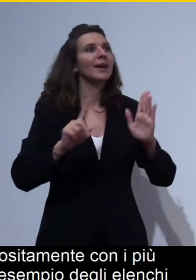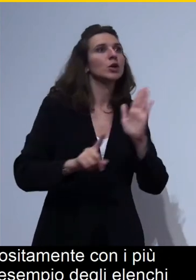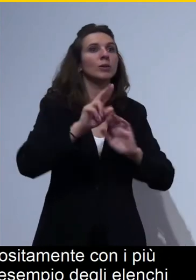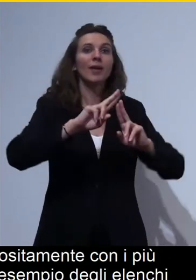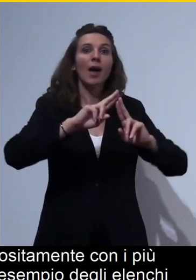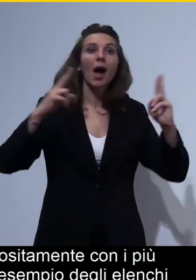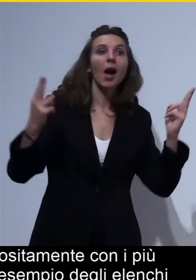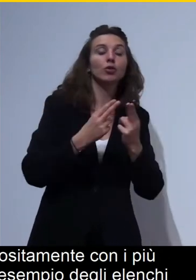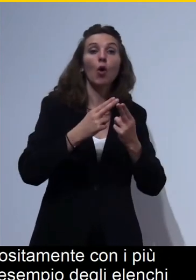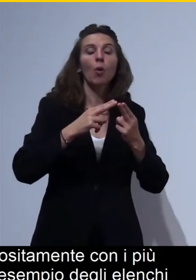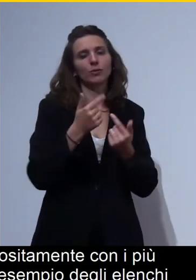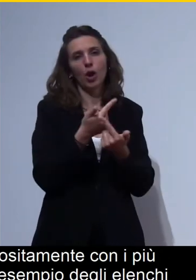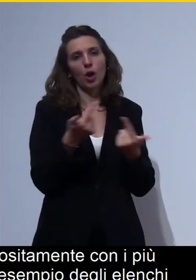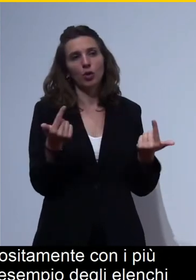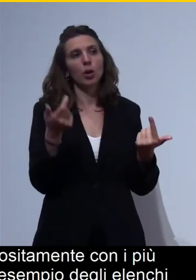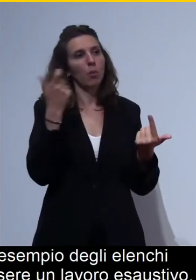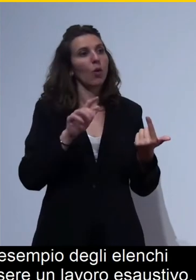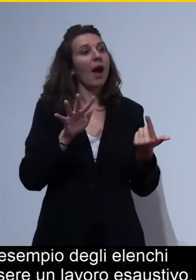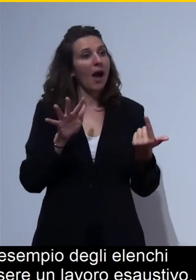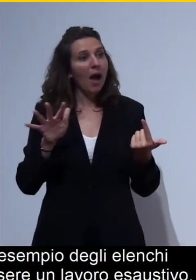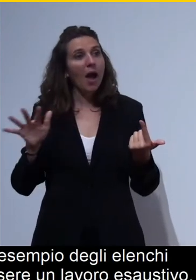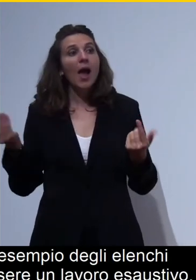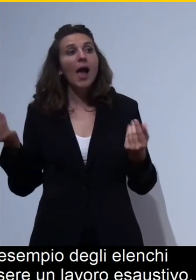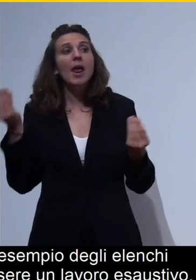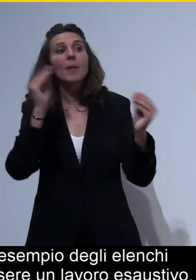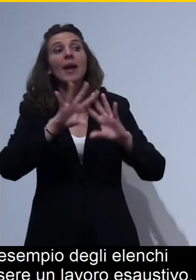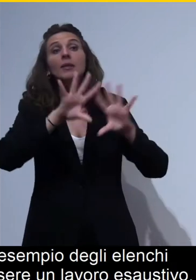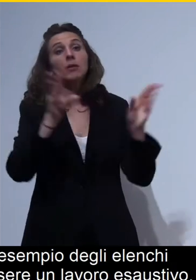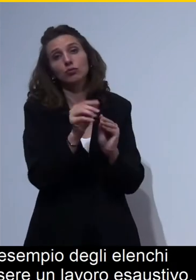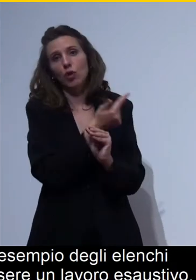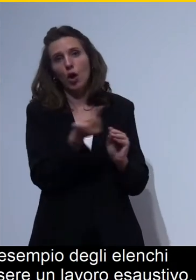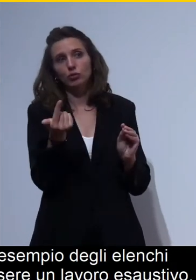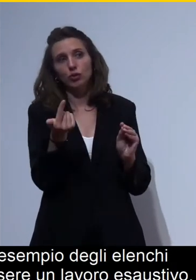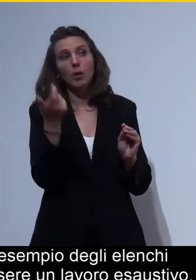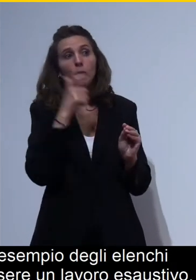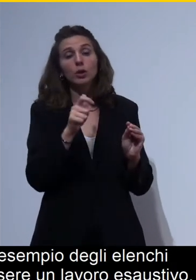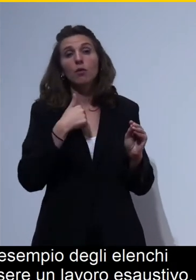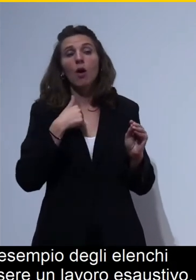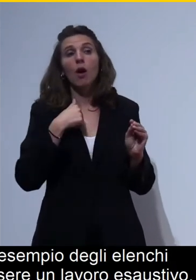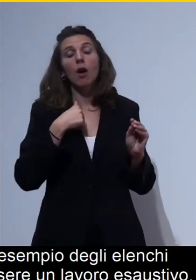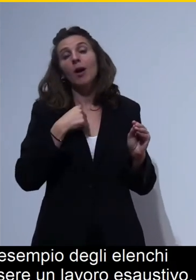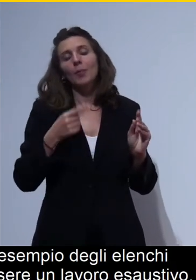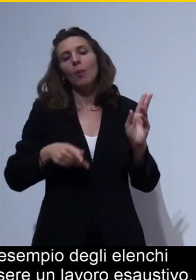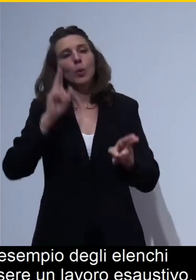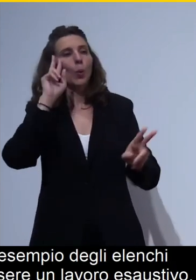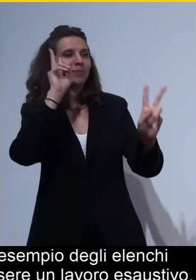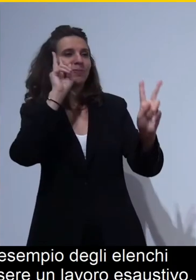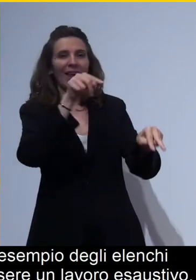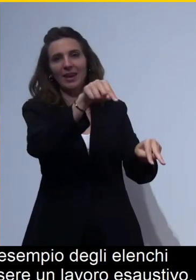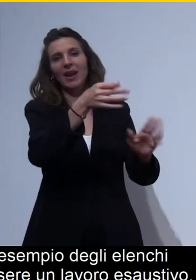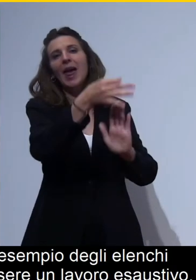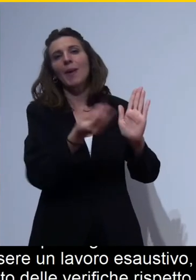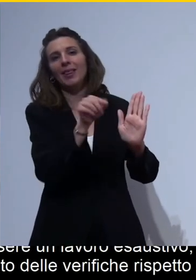altri, però abbiamo provato a raccogliere i più frequenti e abbiamo svolto le verifiche rispetto a questi. Grazie,